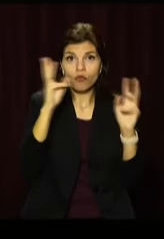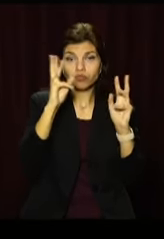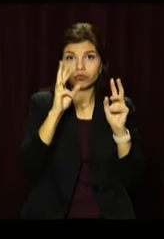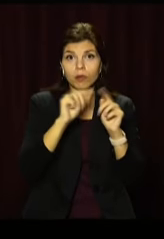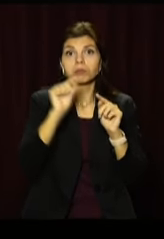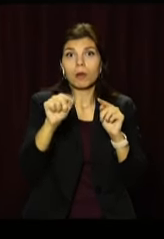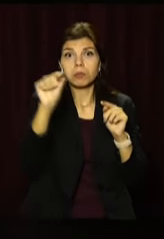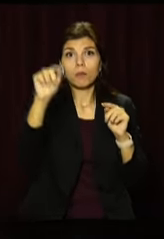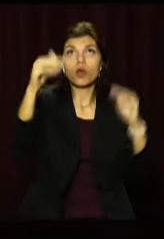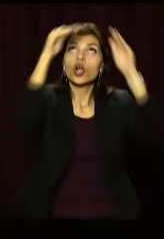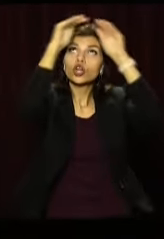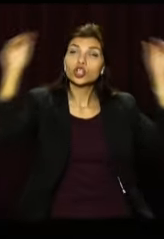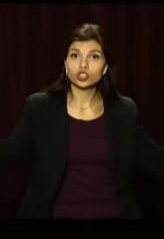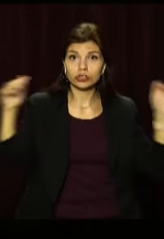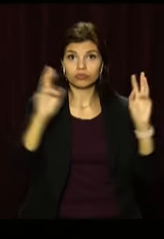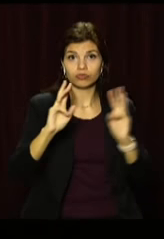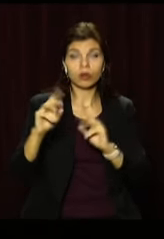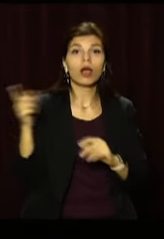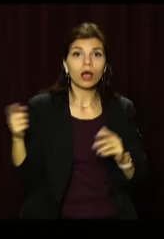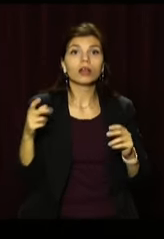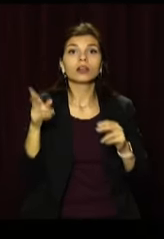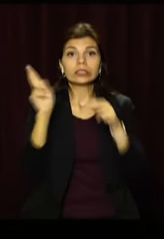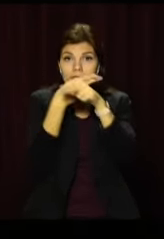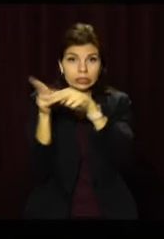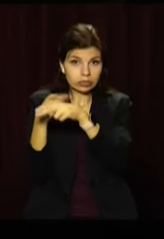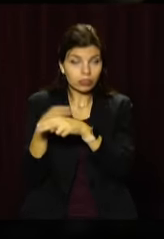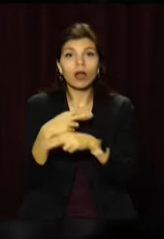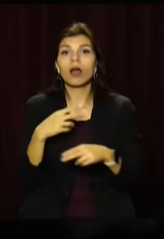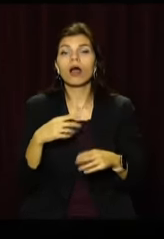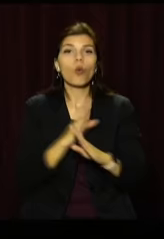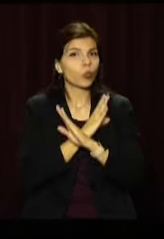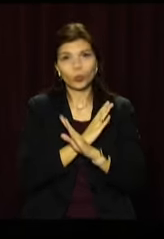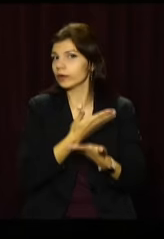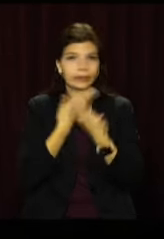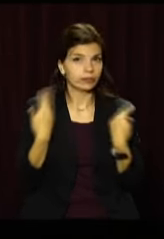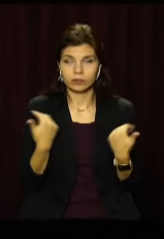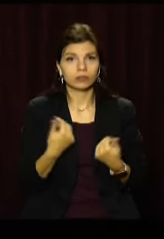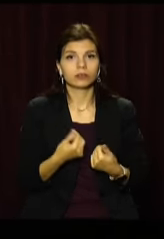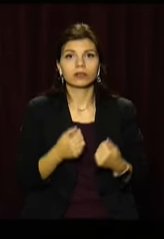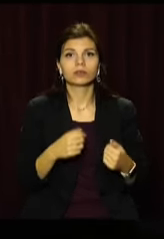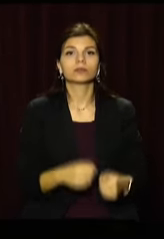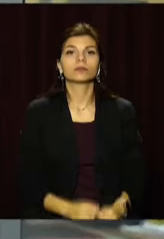розповсюдився на дах. Пожежу ДСНСники приборкали, загиблих та травмованих не виявили.